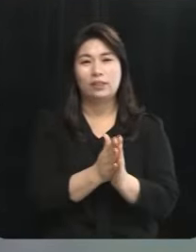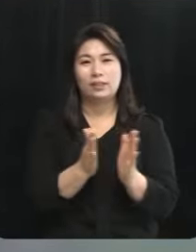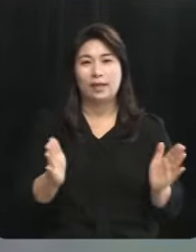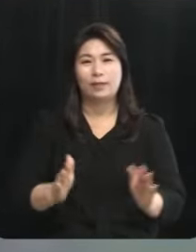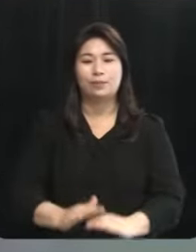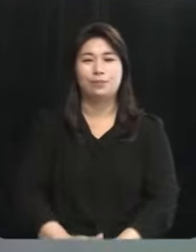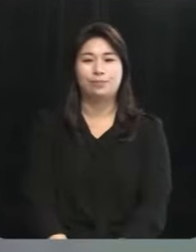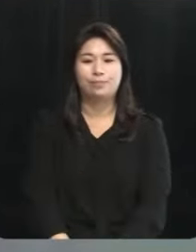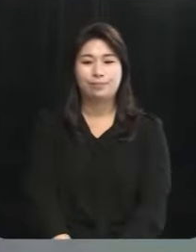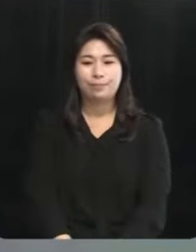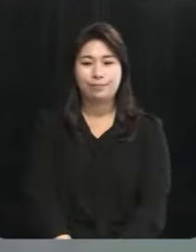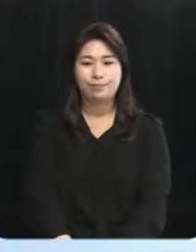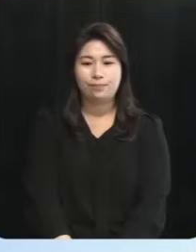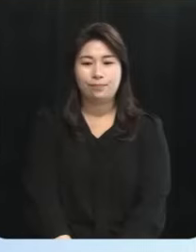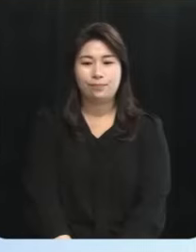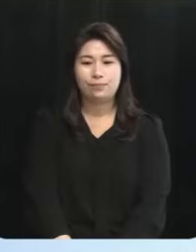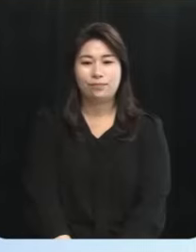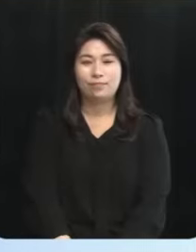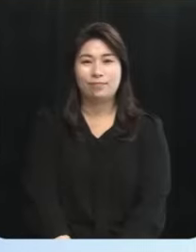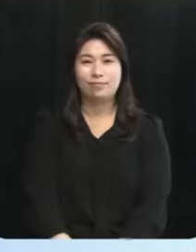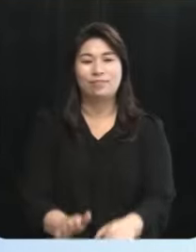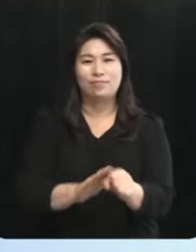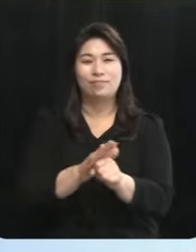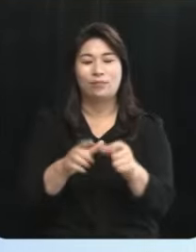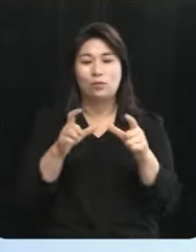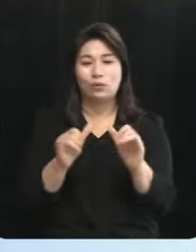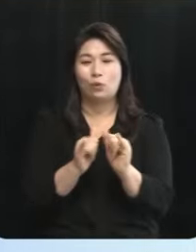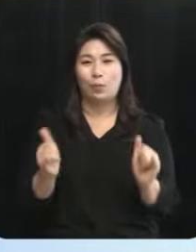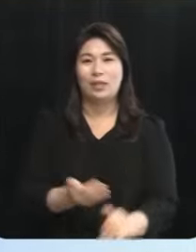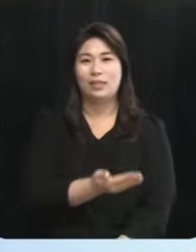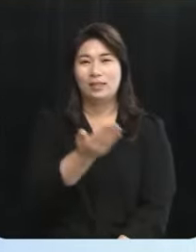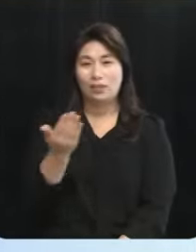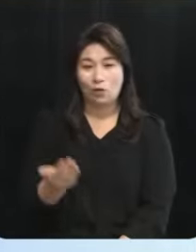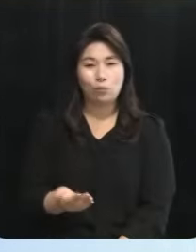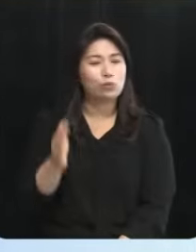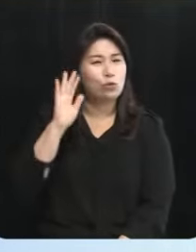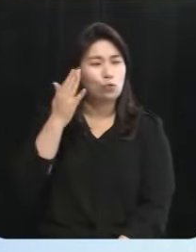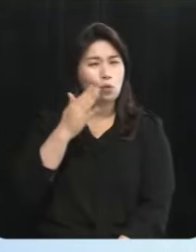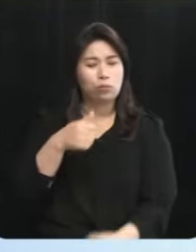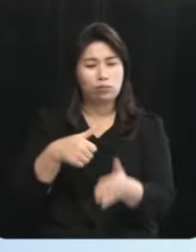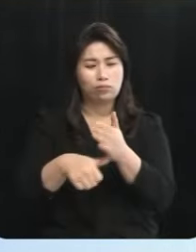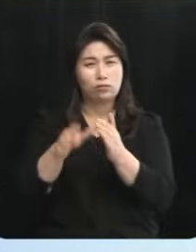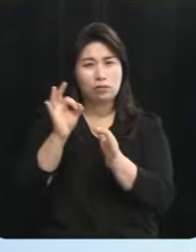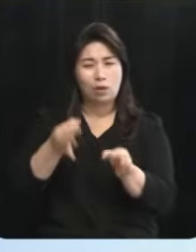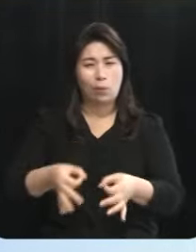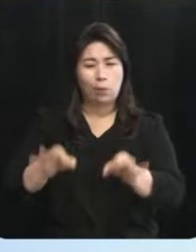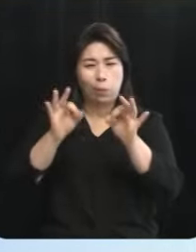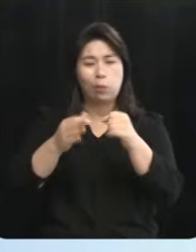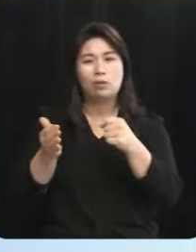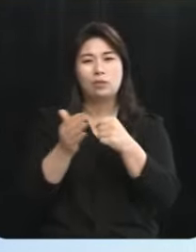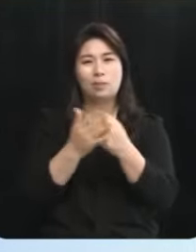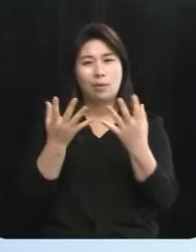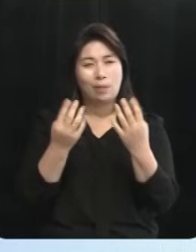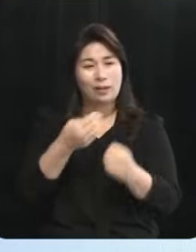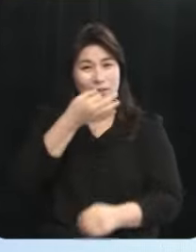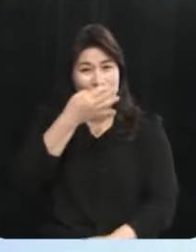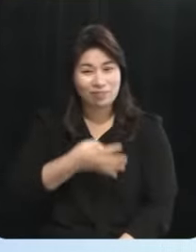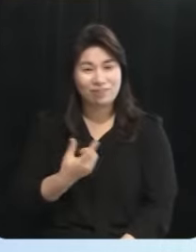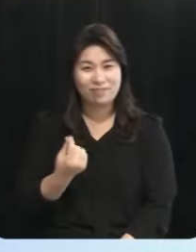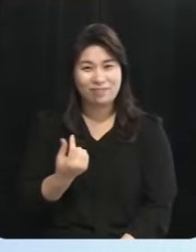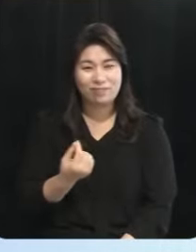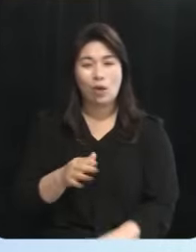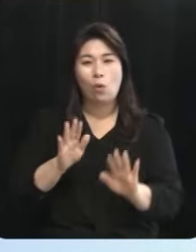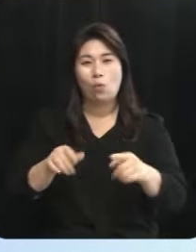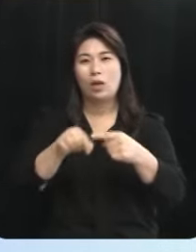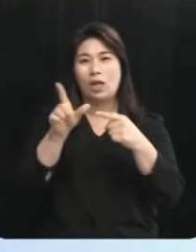시작해 주시죠 사랑하는 도민 여러분 요즘 고물가 고금리로 많이 힘드시죠 올